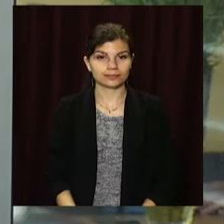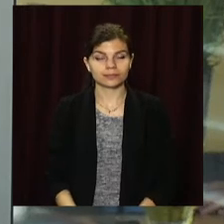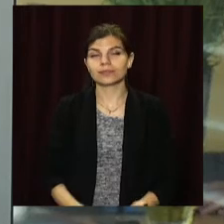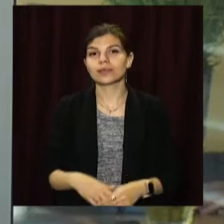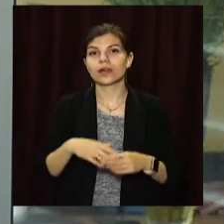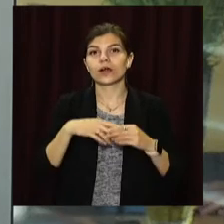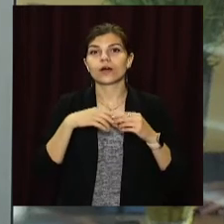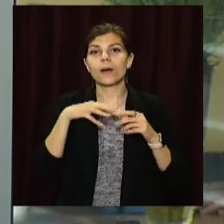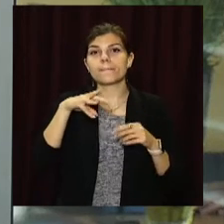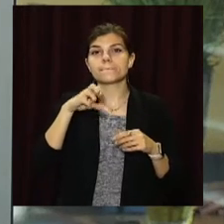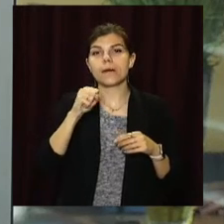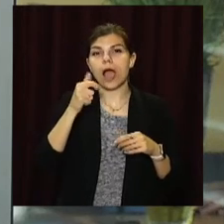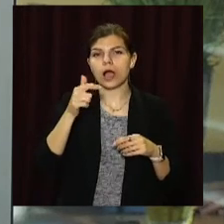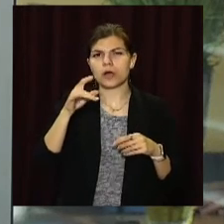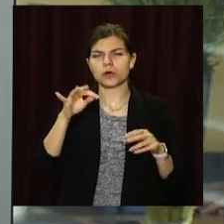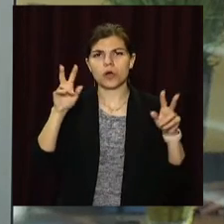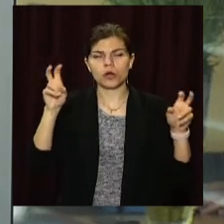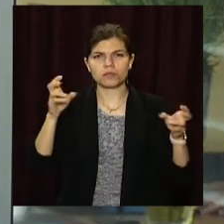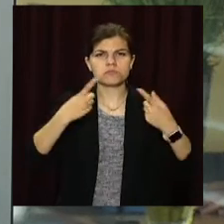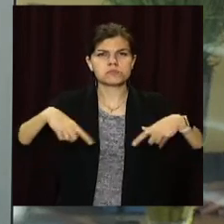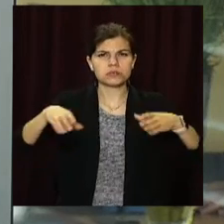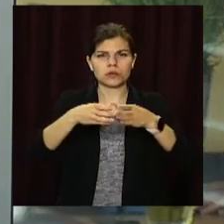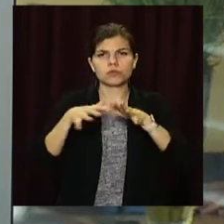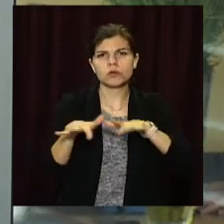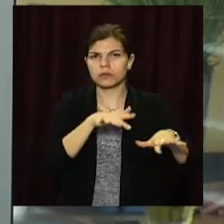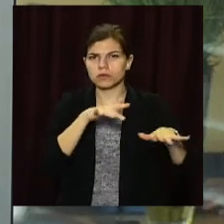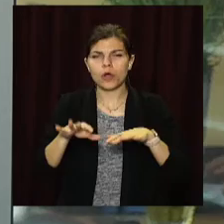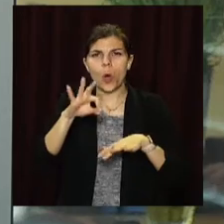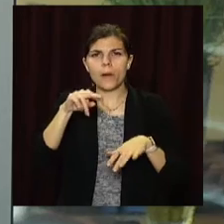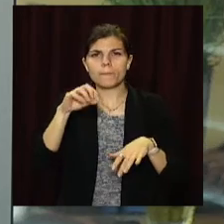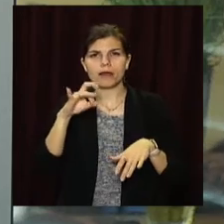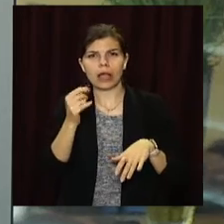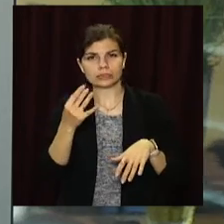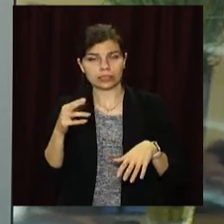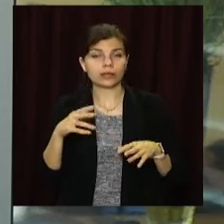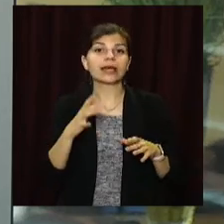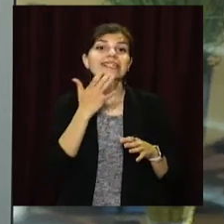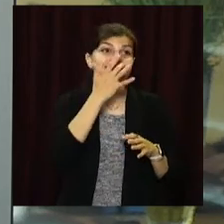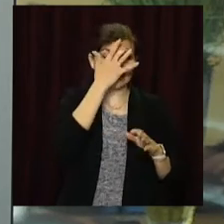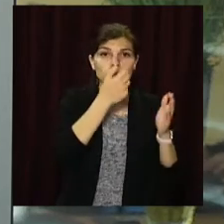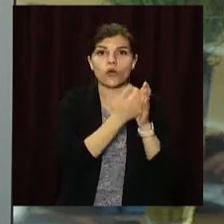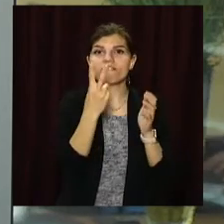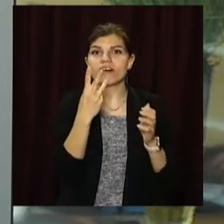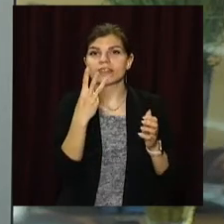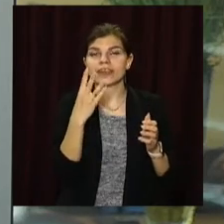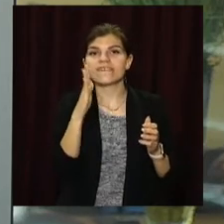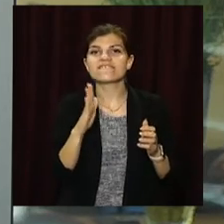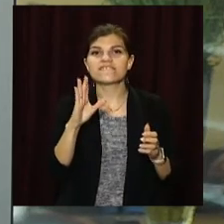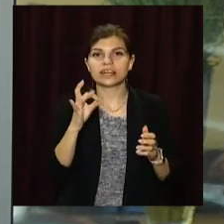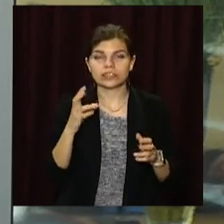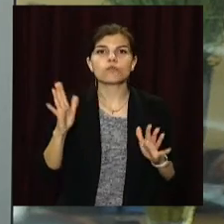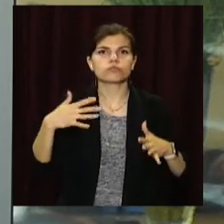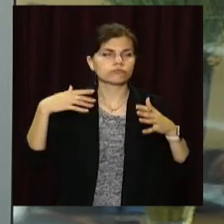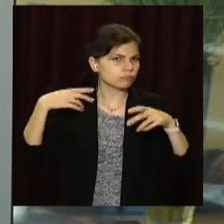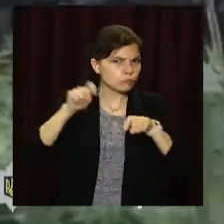Операція МАК розпочалася на Дніпропетровщині. З початку літа і до 23 вересня правоохоронці виходитимуть у